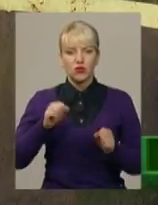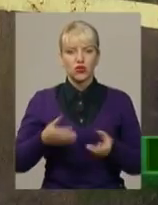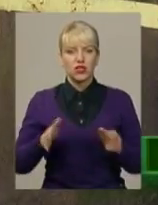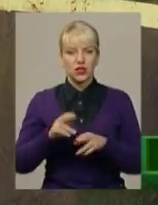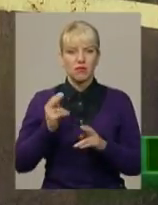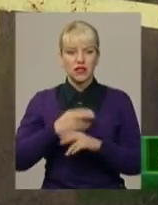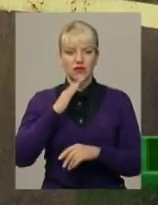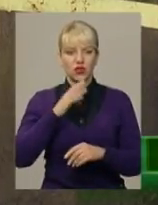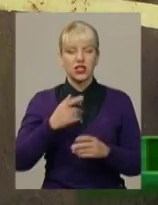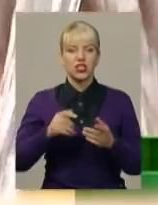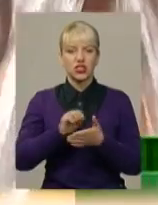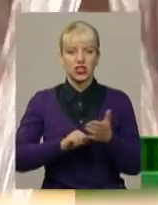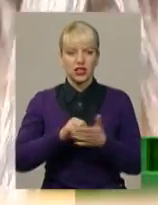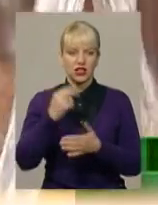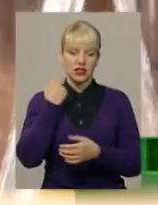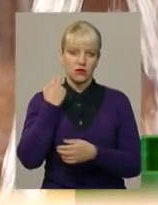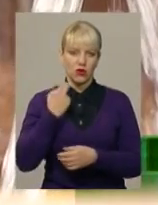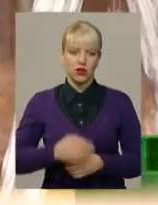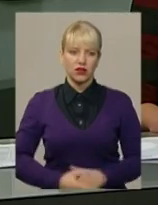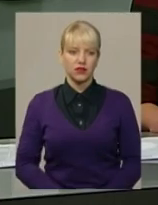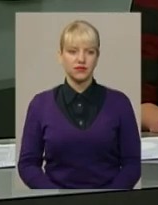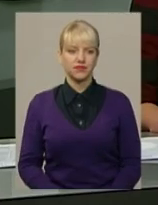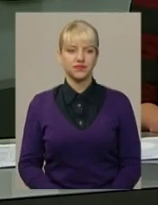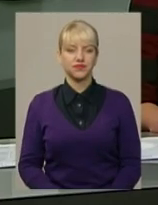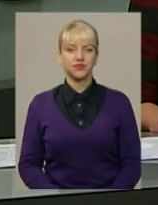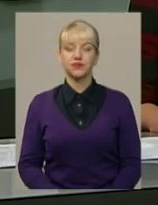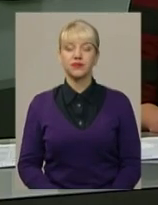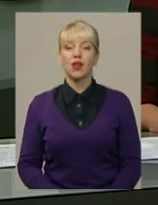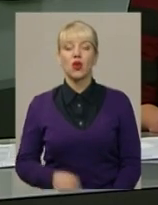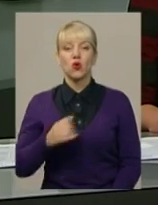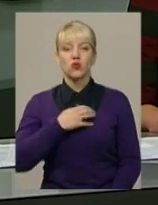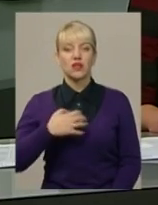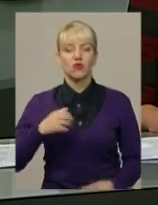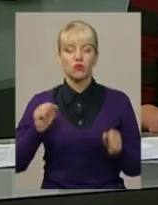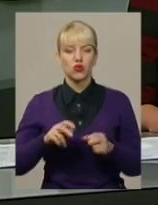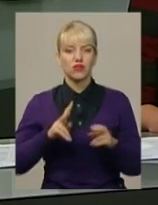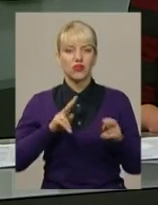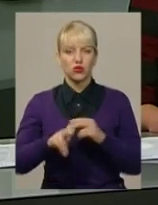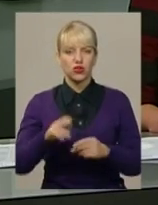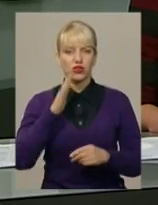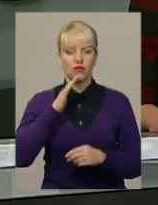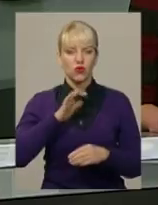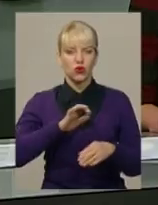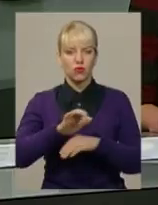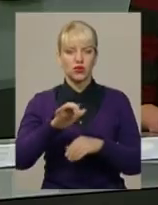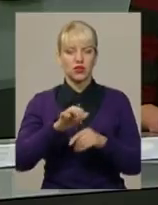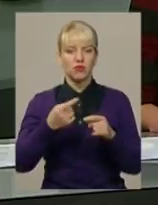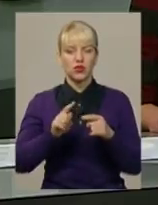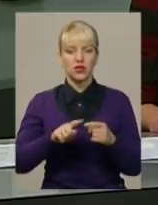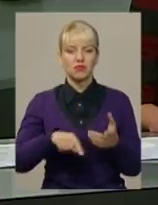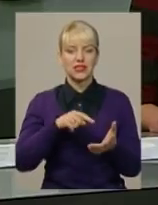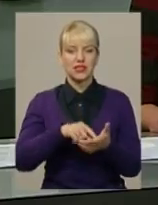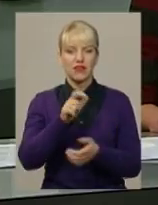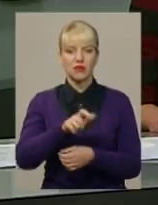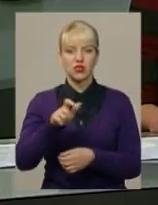можуть відключити водопостачання. Про це місцевим